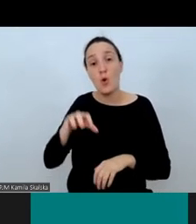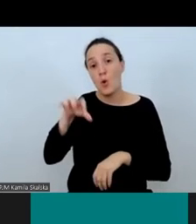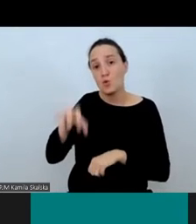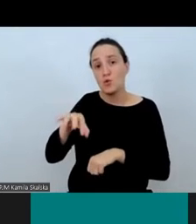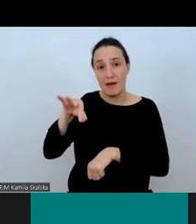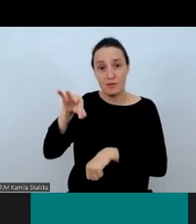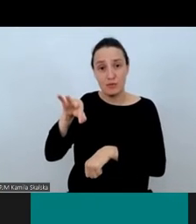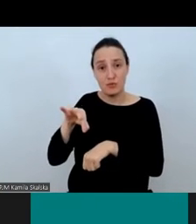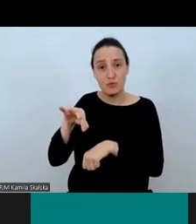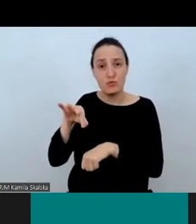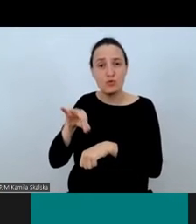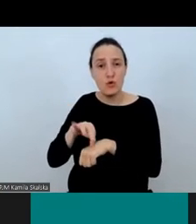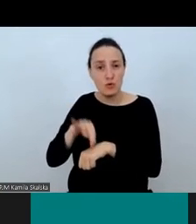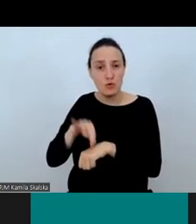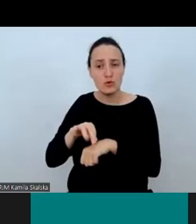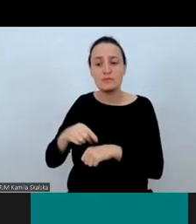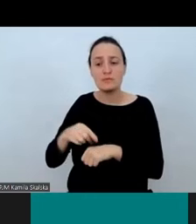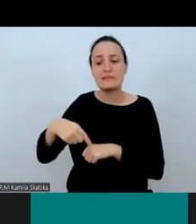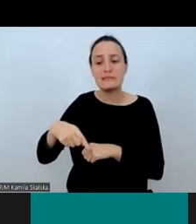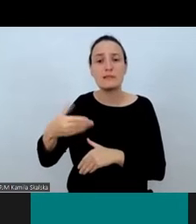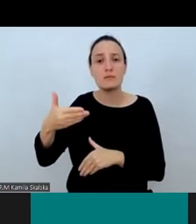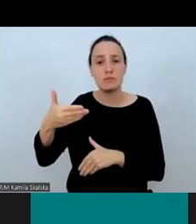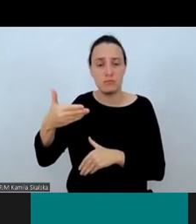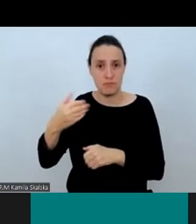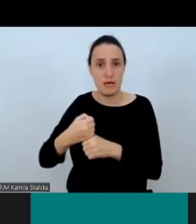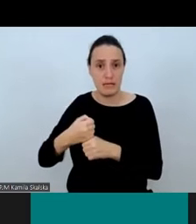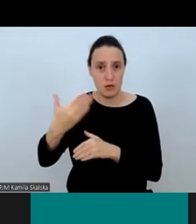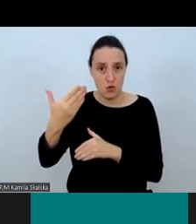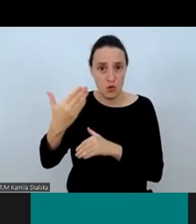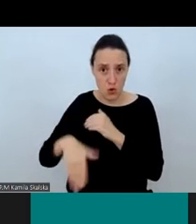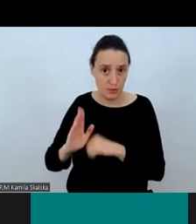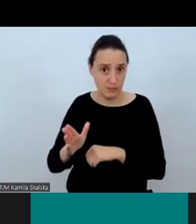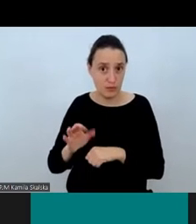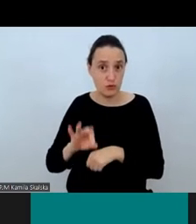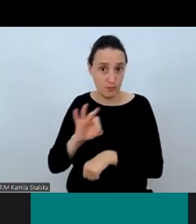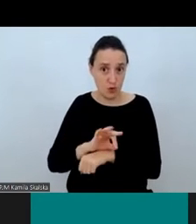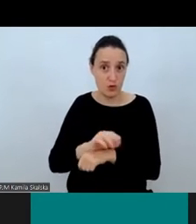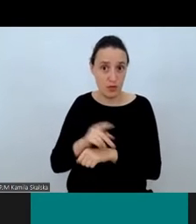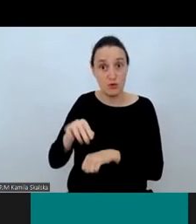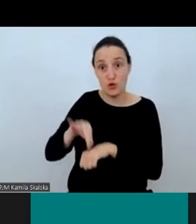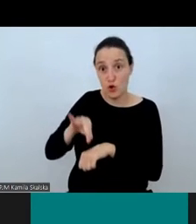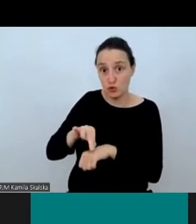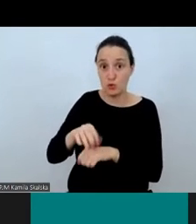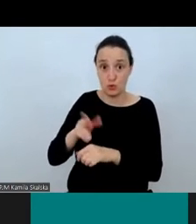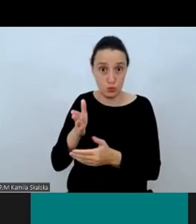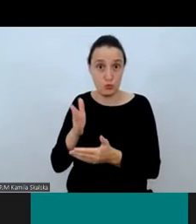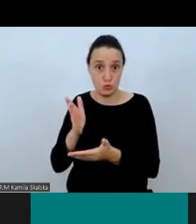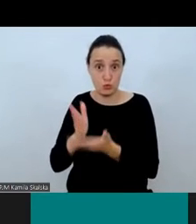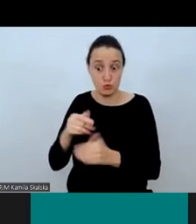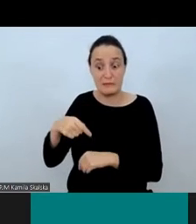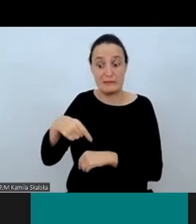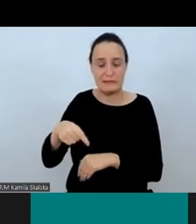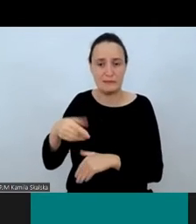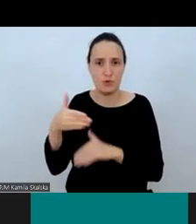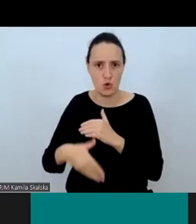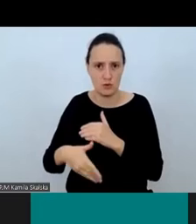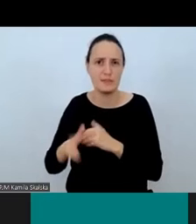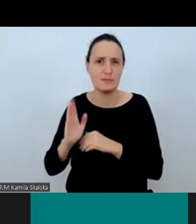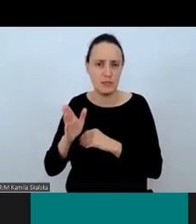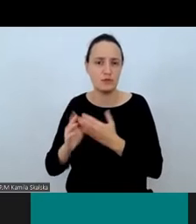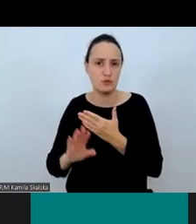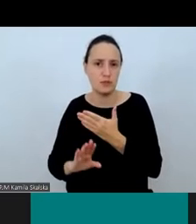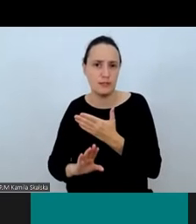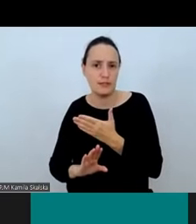zakończą swoje prace nad tym projektem, nad doktoratem i przedstawią Państwu